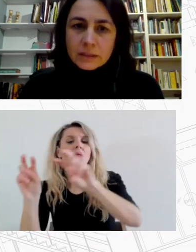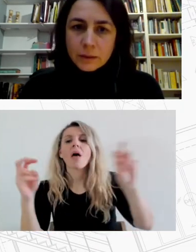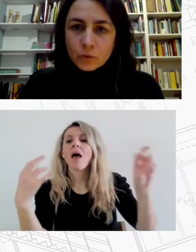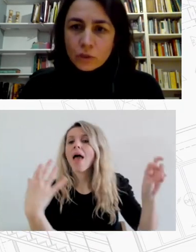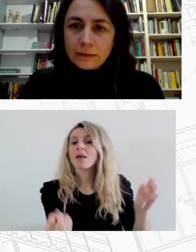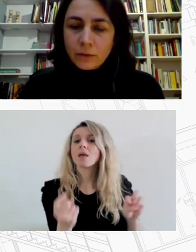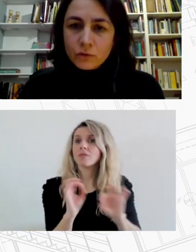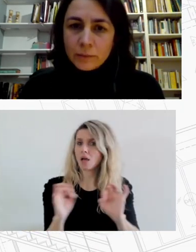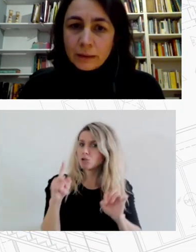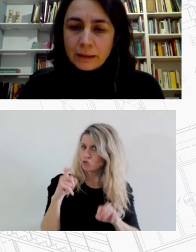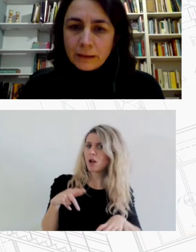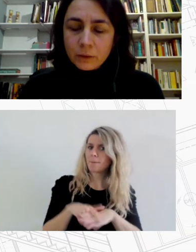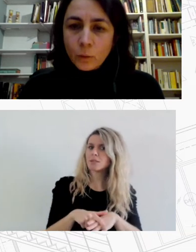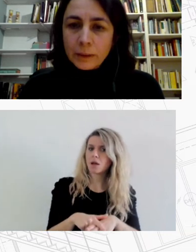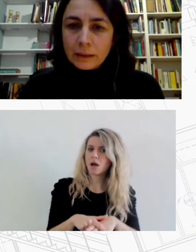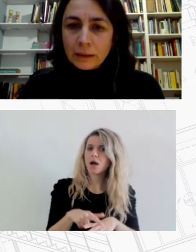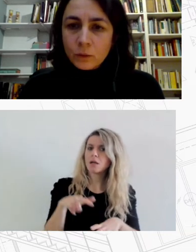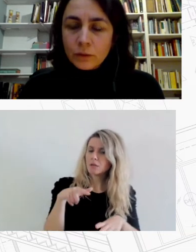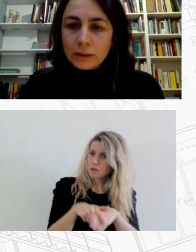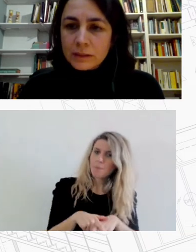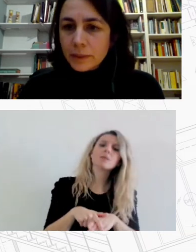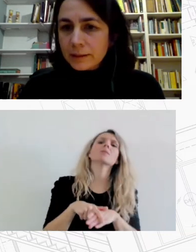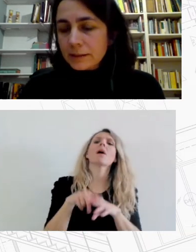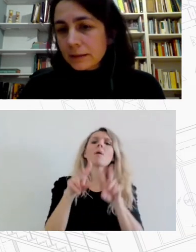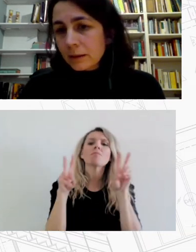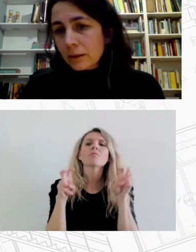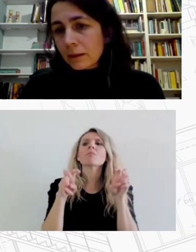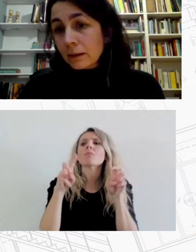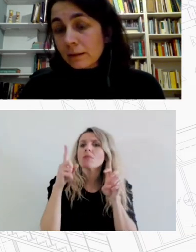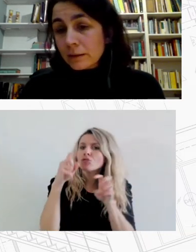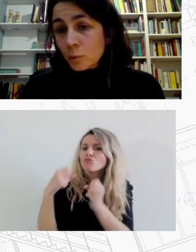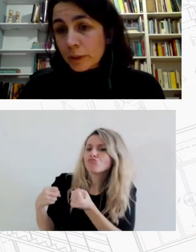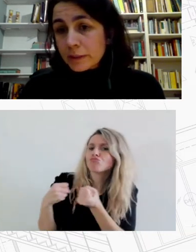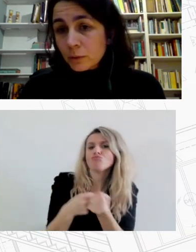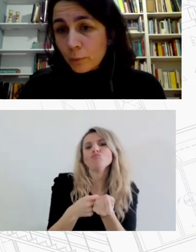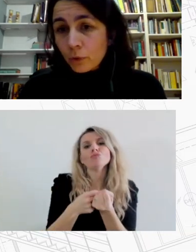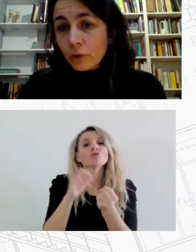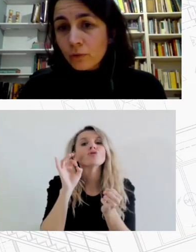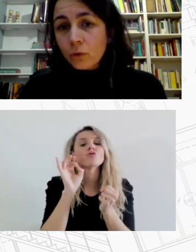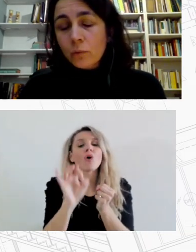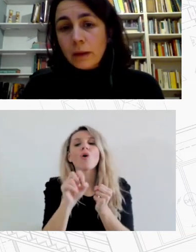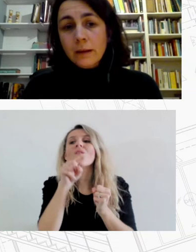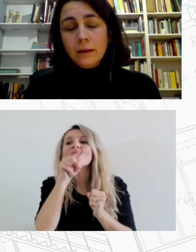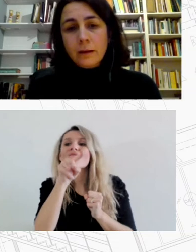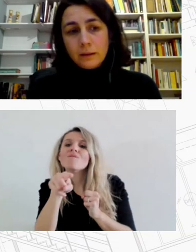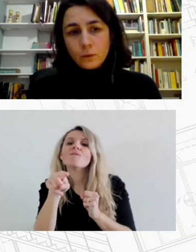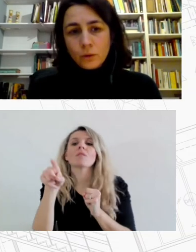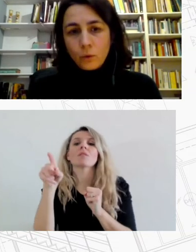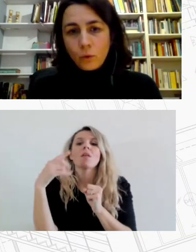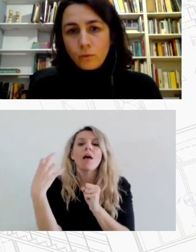τράπεζες θα μπορούσαν να ενταχθούν σε μια τέτοια τοπική κοινωνική σύμπραξη για την αξιοποίηση των πόρων αυτών με